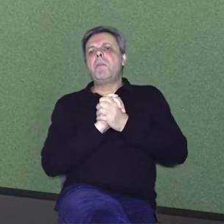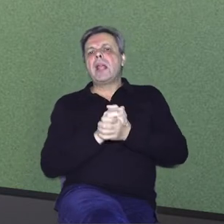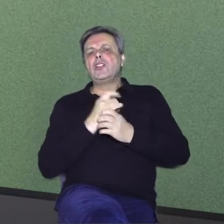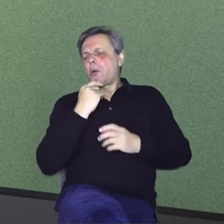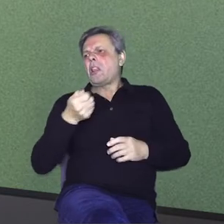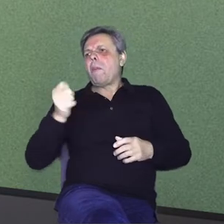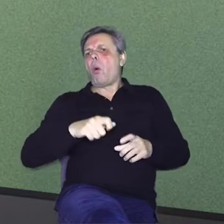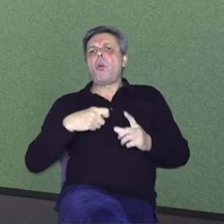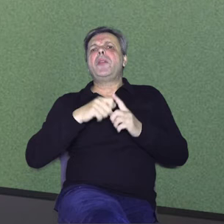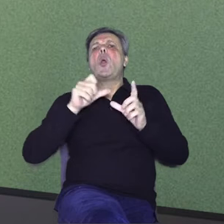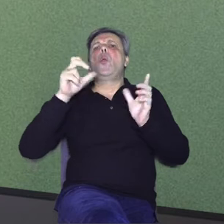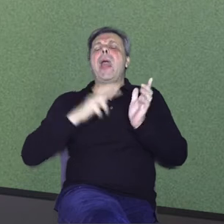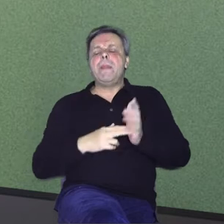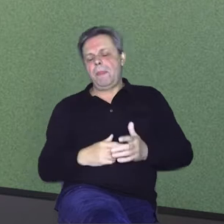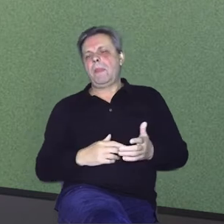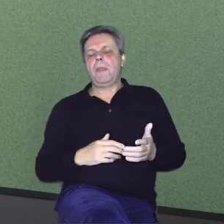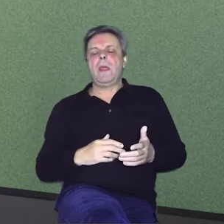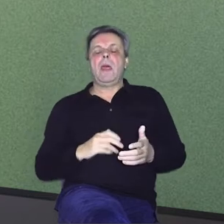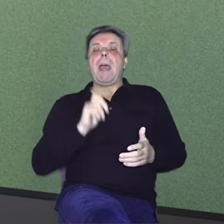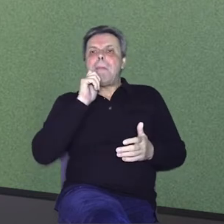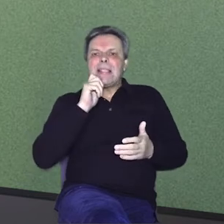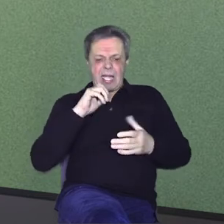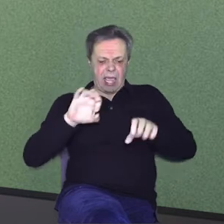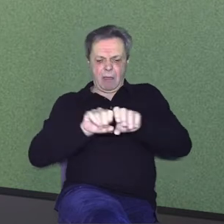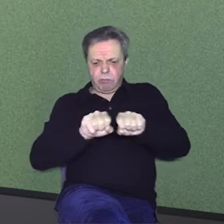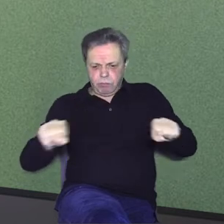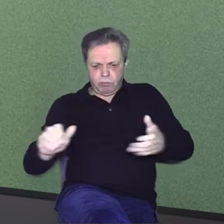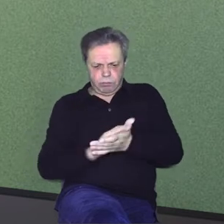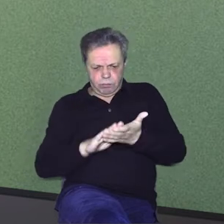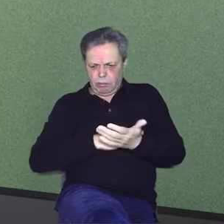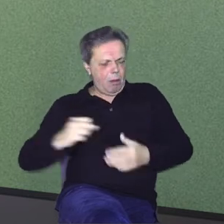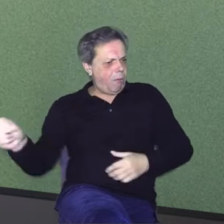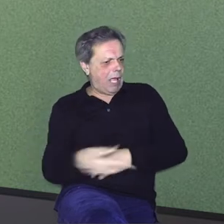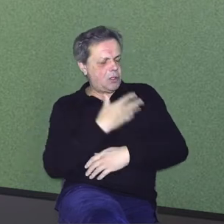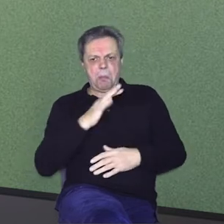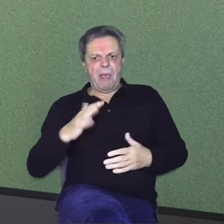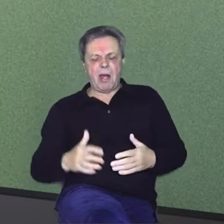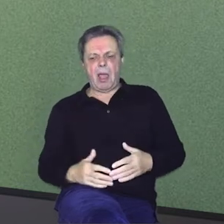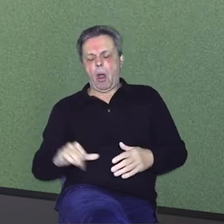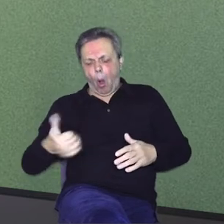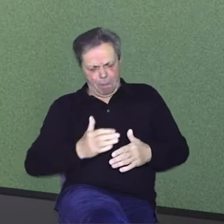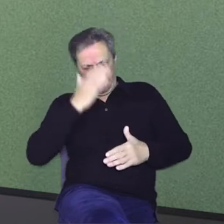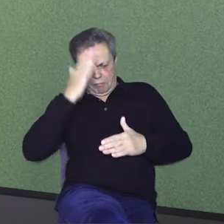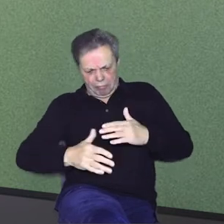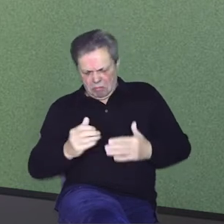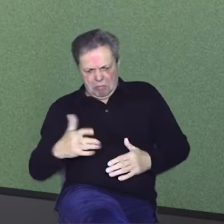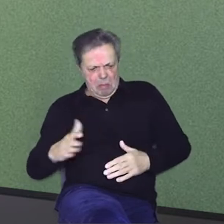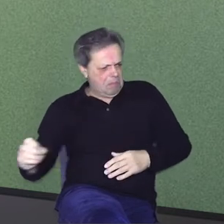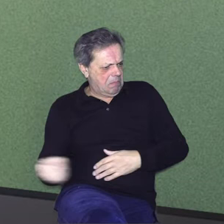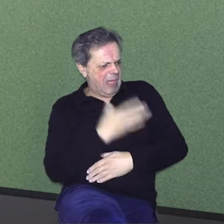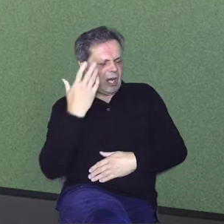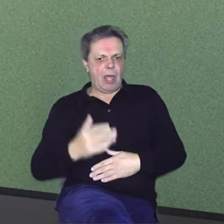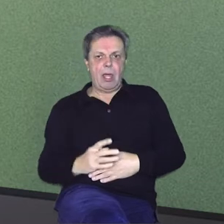kupim Kulen i Mesar je lijepo prerezao Kulen, pa ga je bacio, ne valja. Pa onda opet Kulen prerezao, bacio, ne valja.